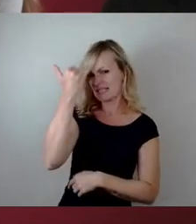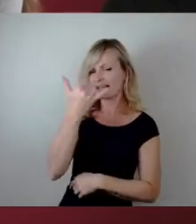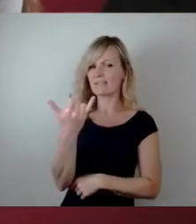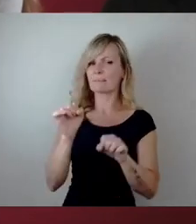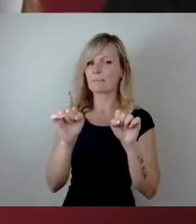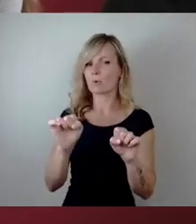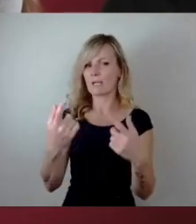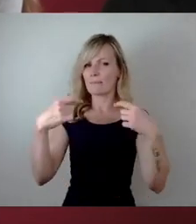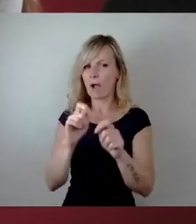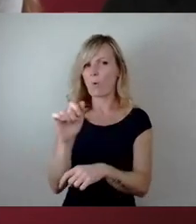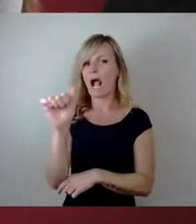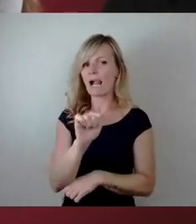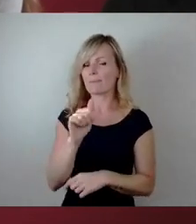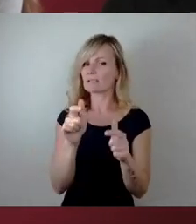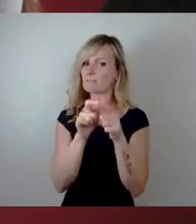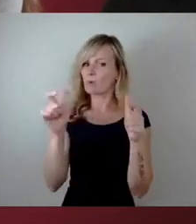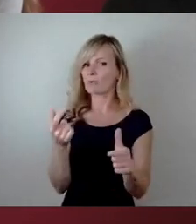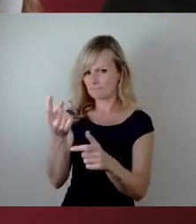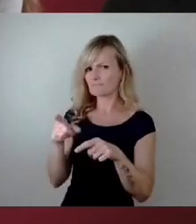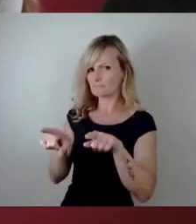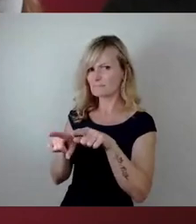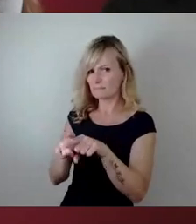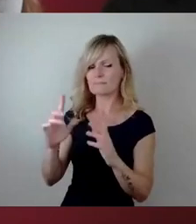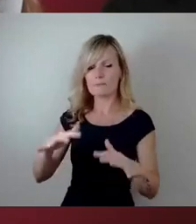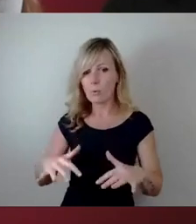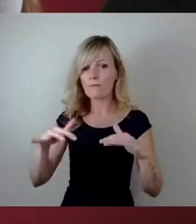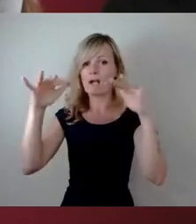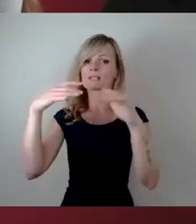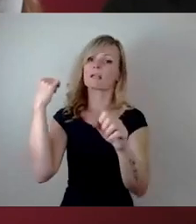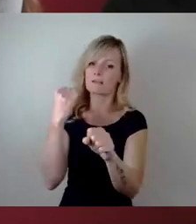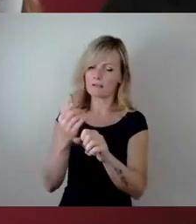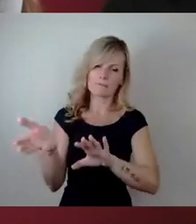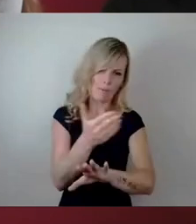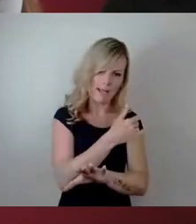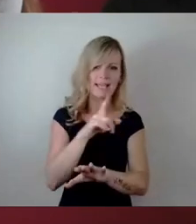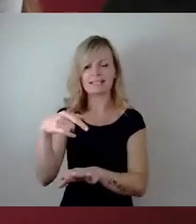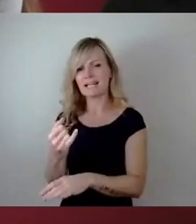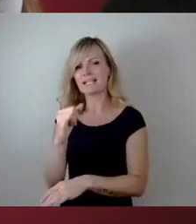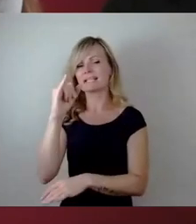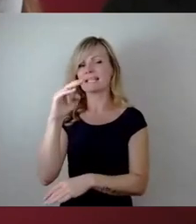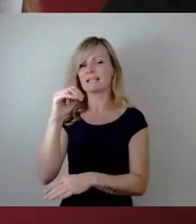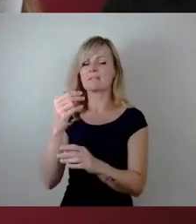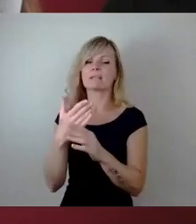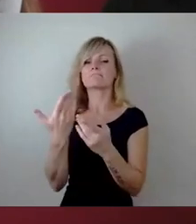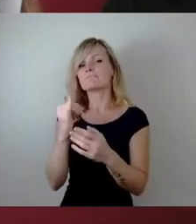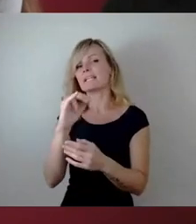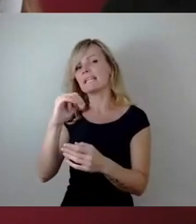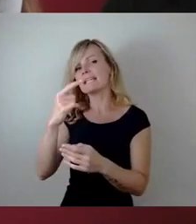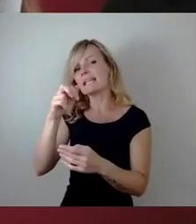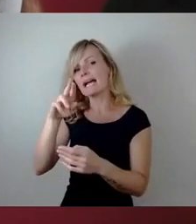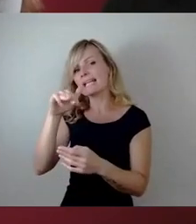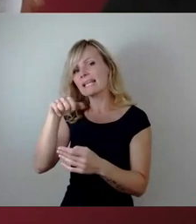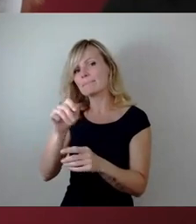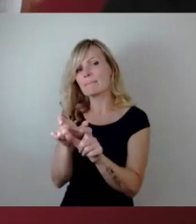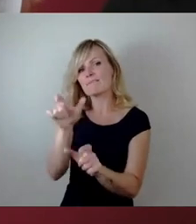Bau der Albertbrücke hatten, dass man vielleicht nach dem Hochwasser mit einem Interimspfeiler an den